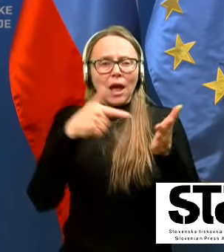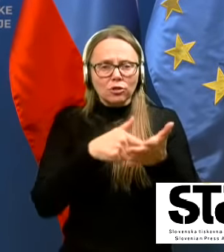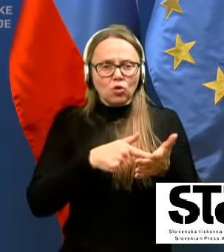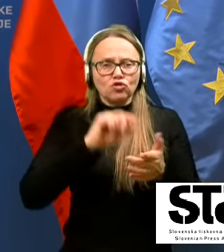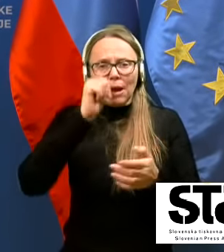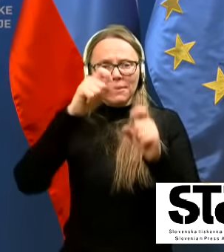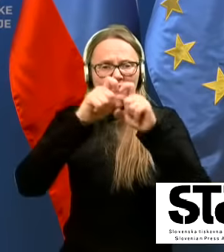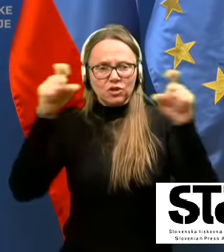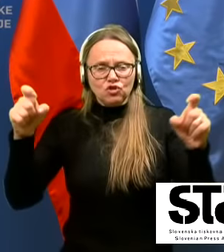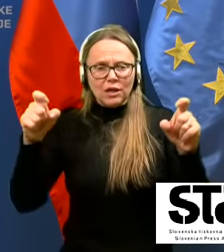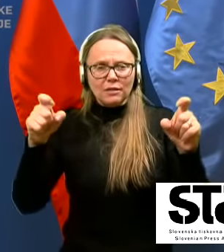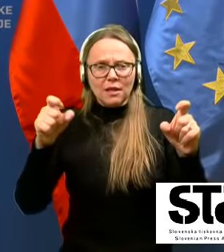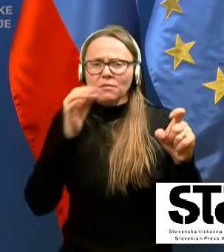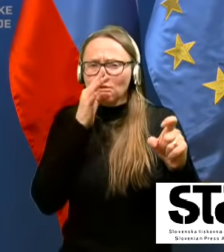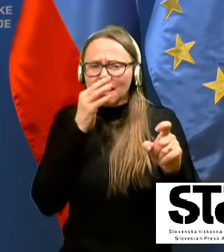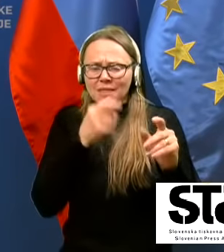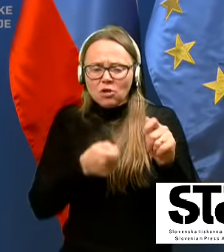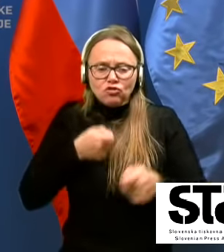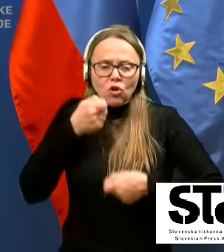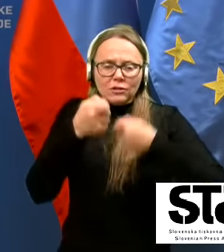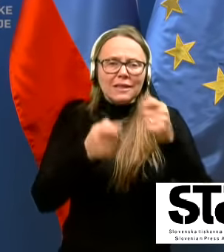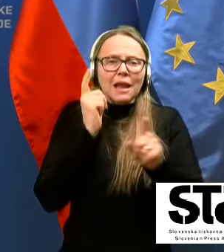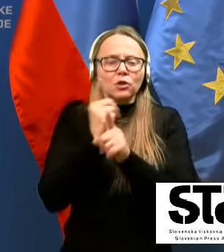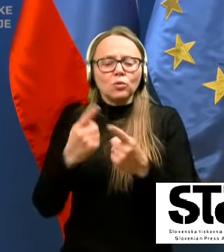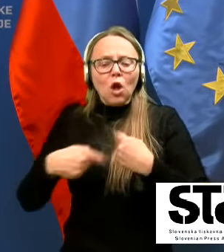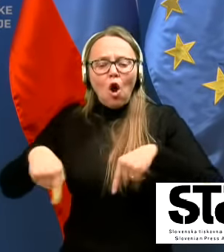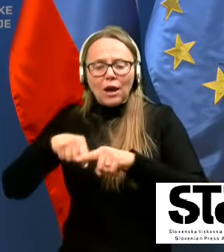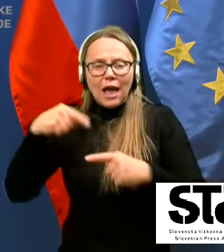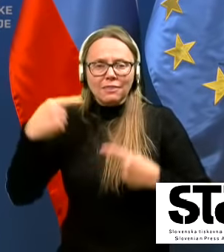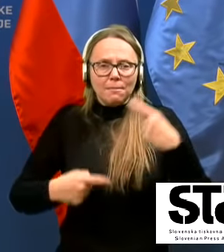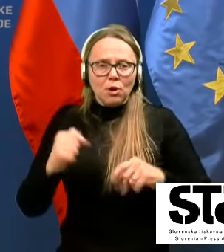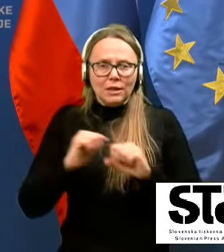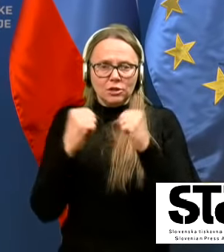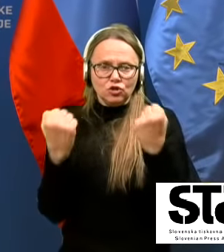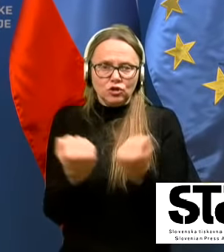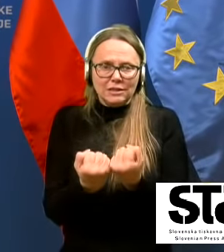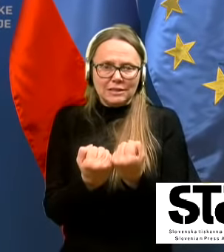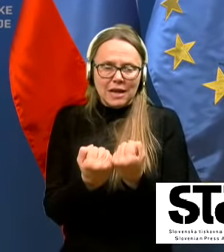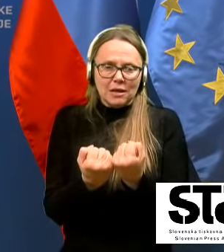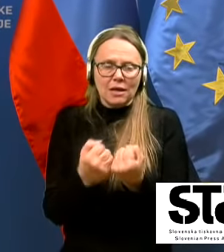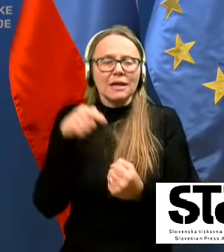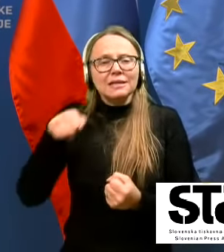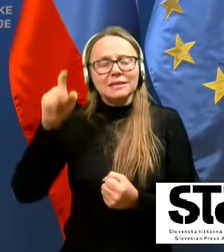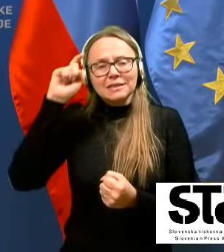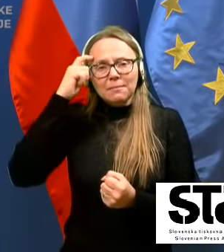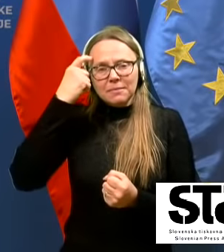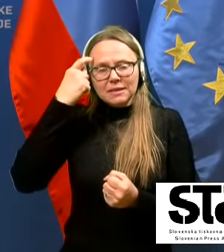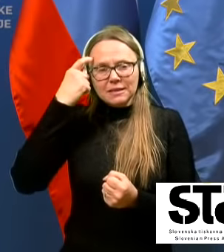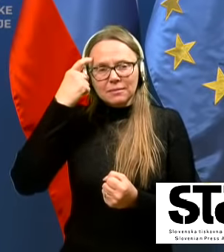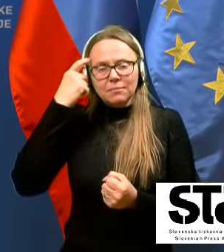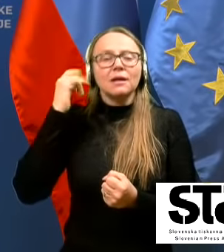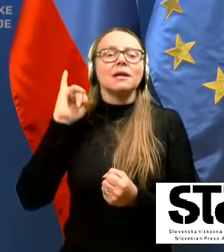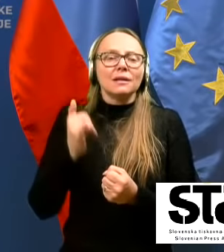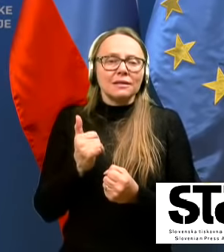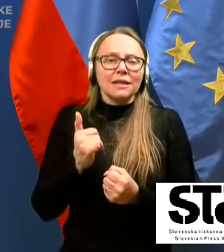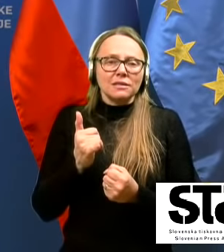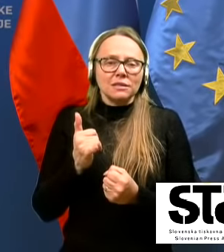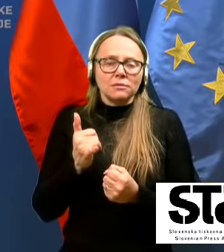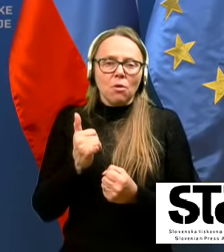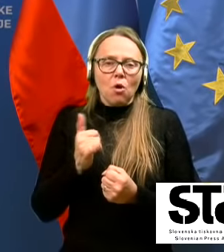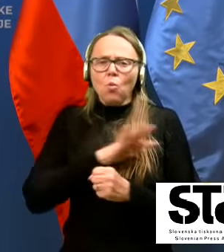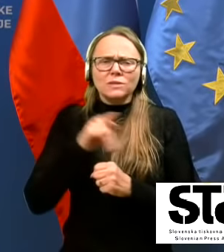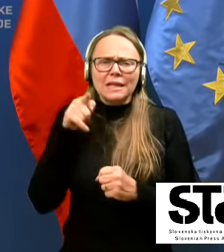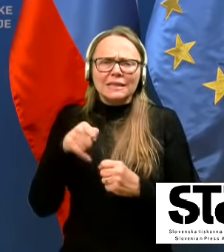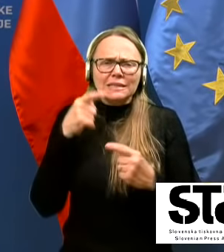prvega člena eksplicitno dodali tudi organe političnih strank. S tem mislim, da smo nekako razblinili vse tiste